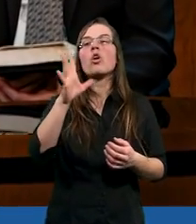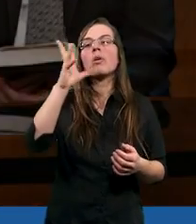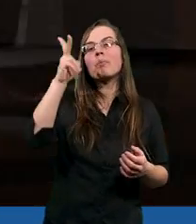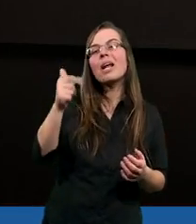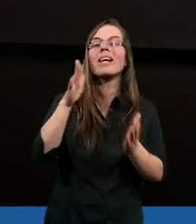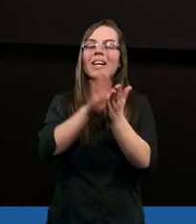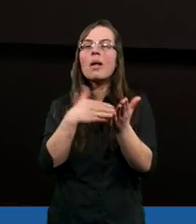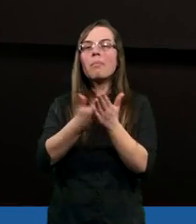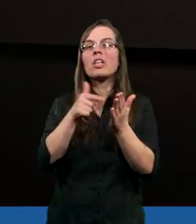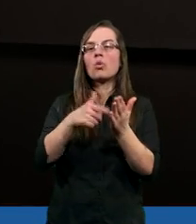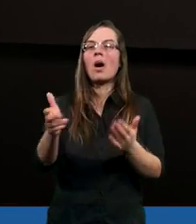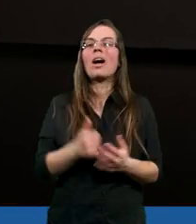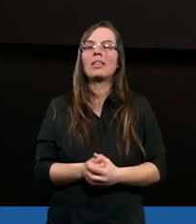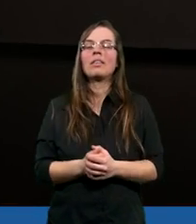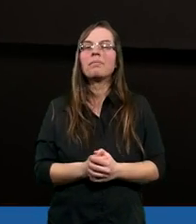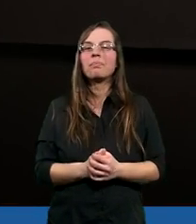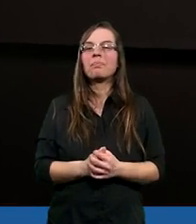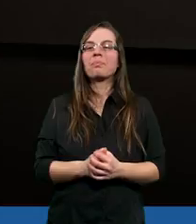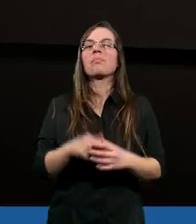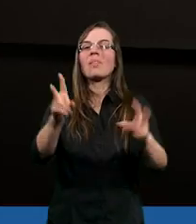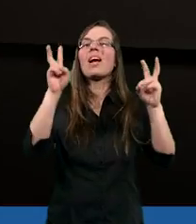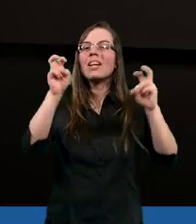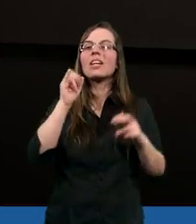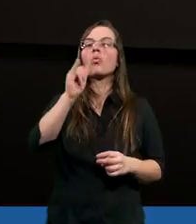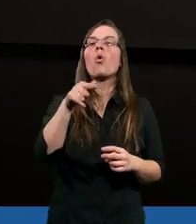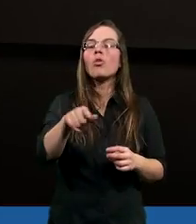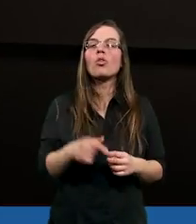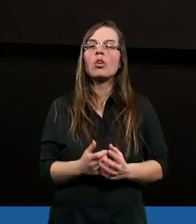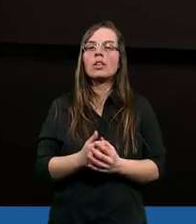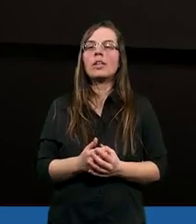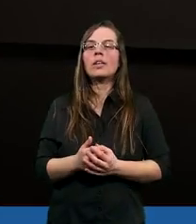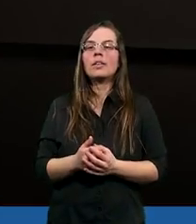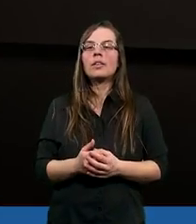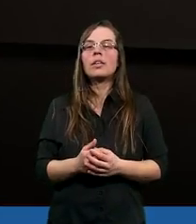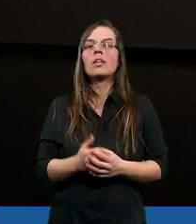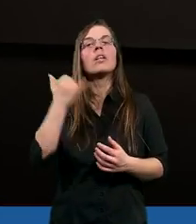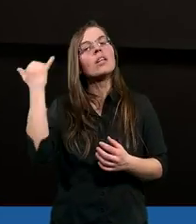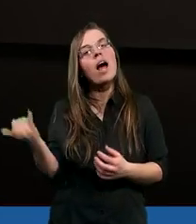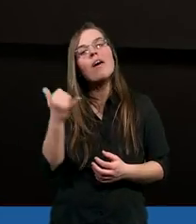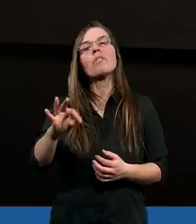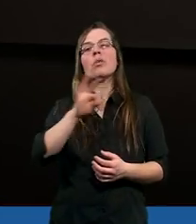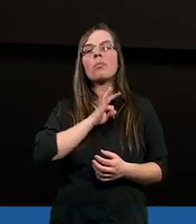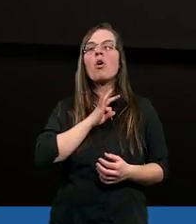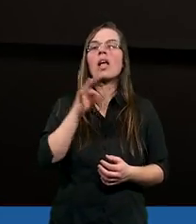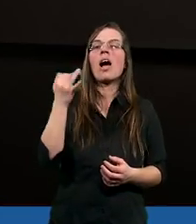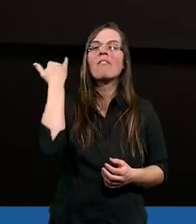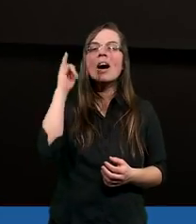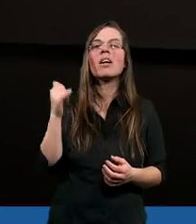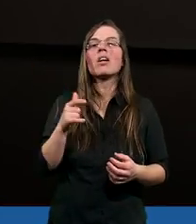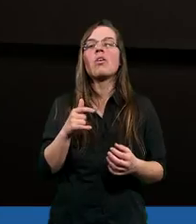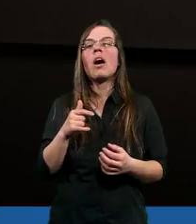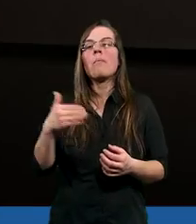przepiękny przykład i wczytując się w niego, zawsze moja uwaga